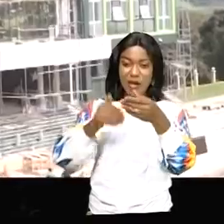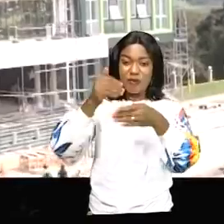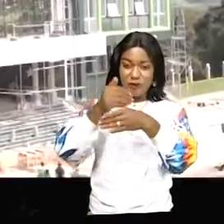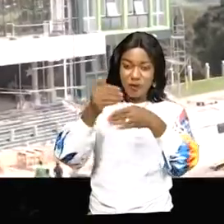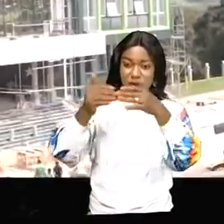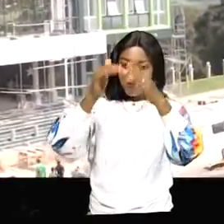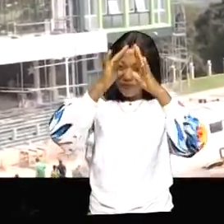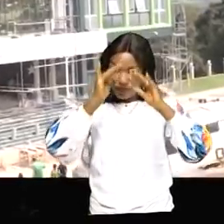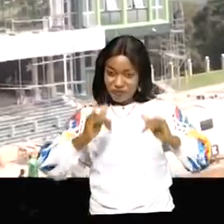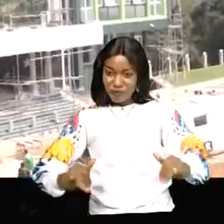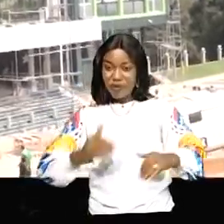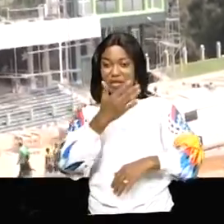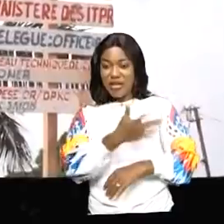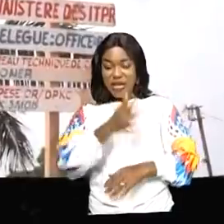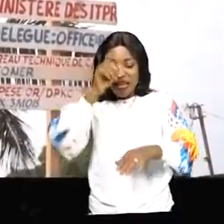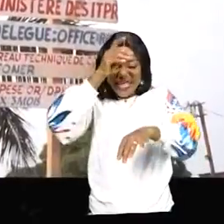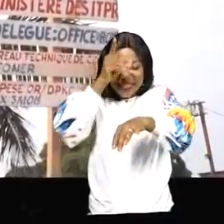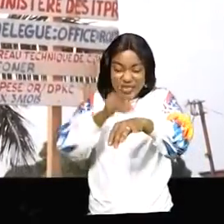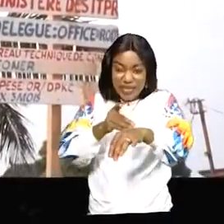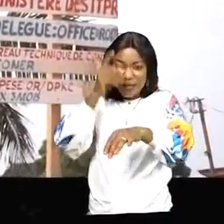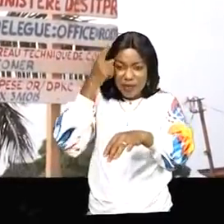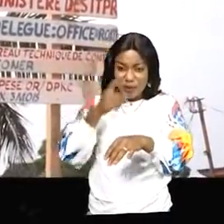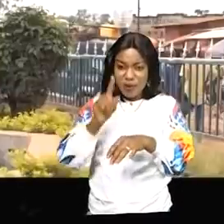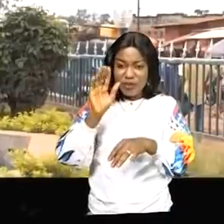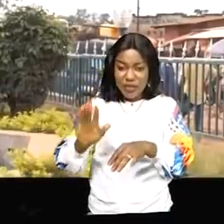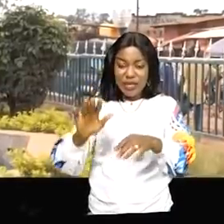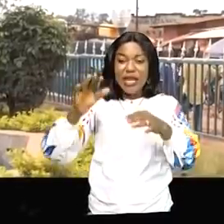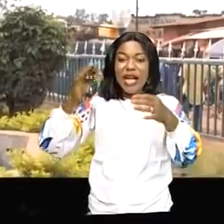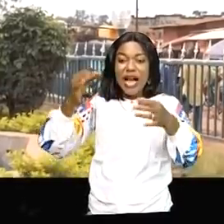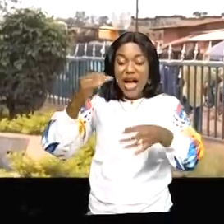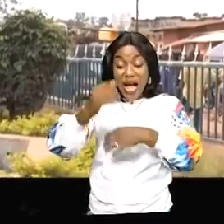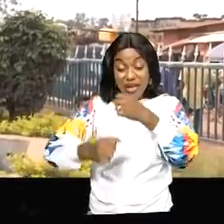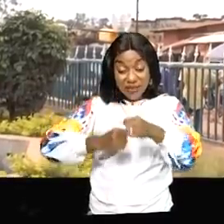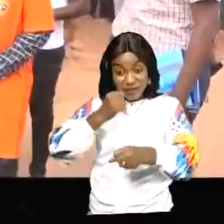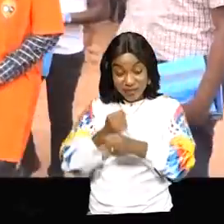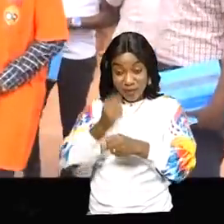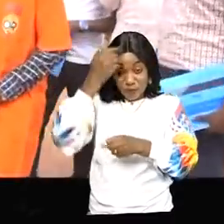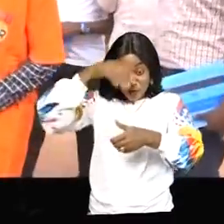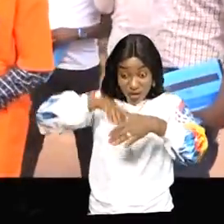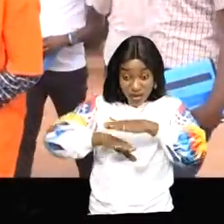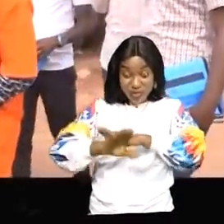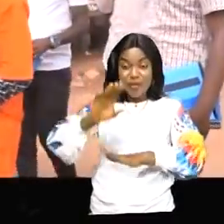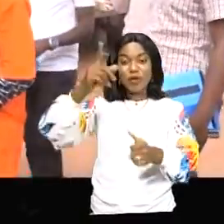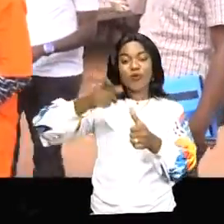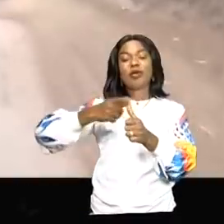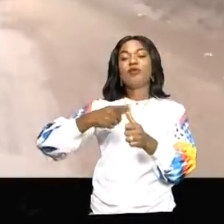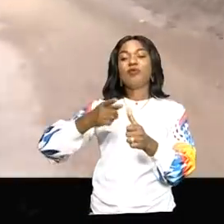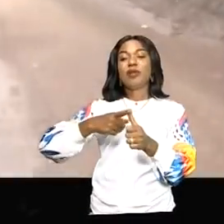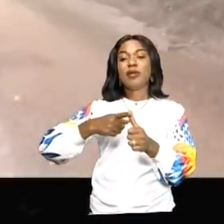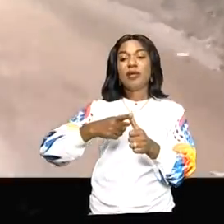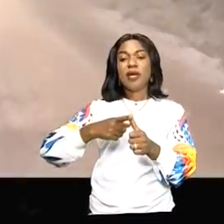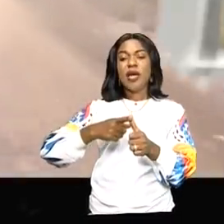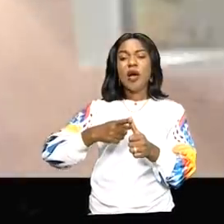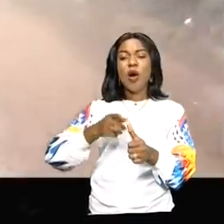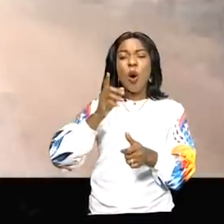inauguré en cette date d'anniversaire. Mais pour y accéder, à la Nouvelle-Jérosalem des kimbonguistes, il faut parcourir plus de